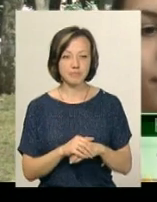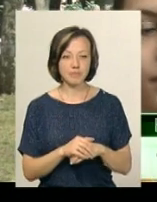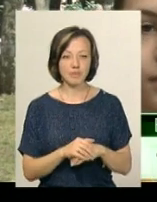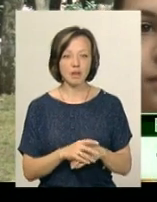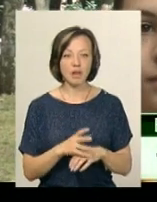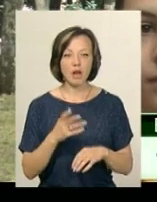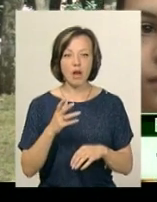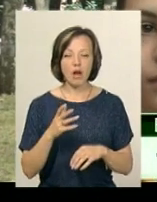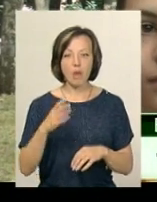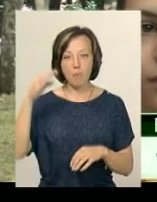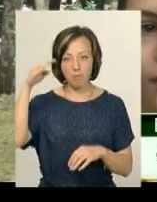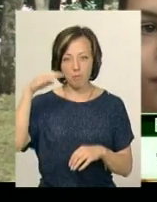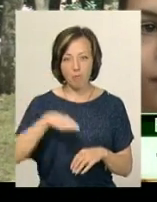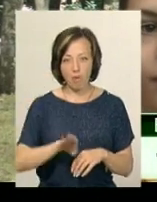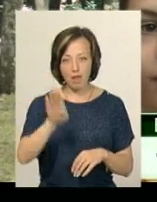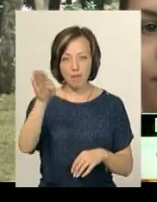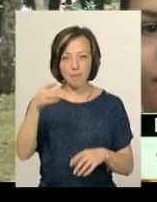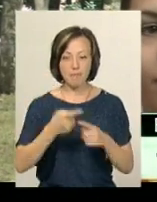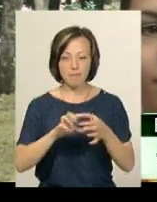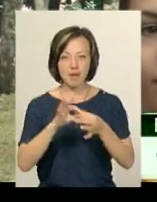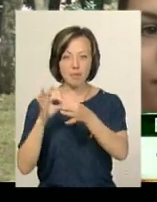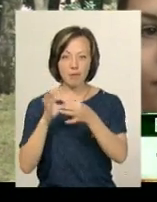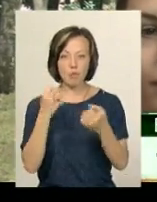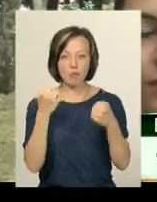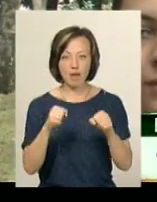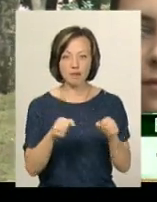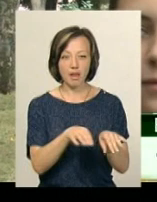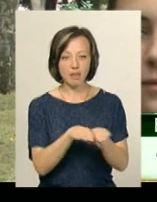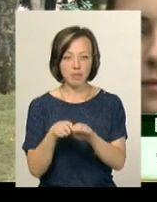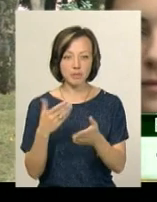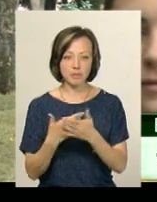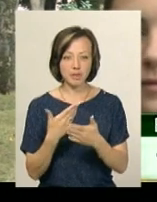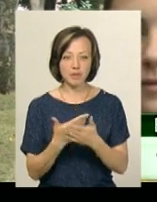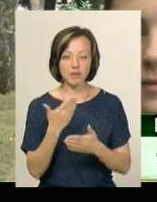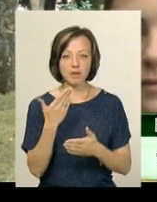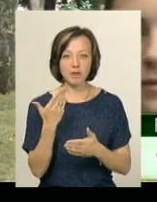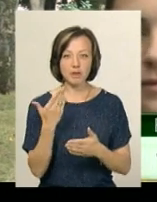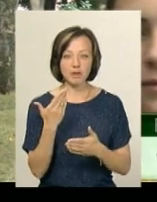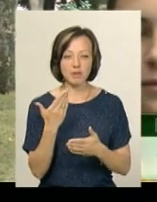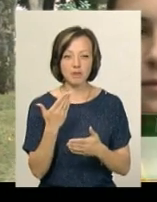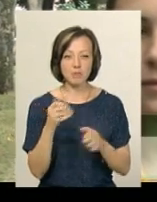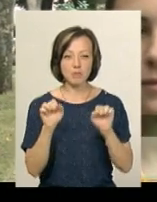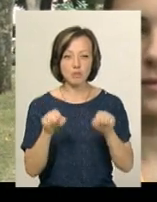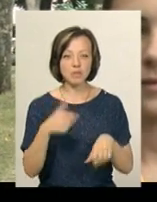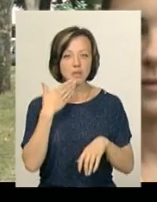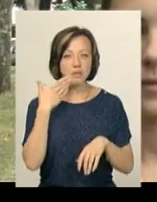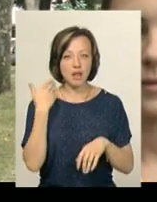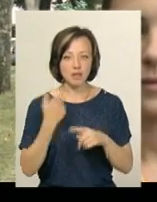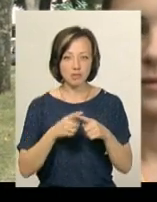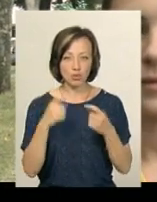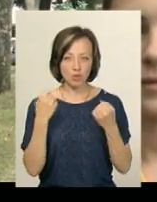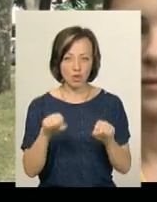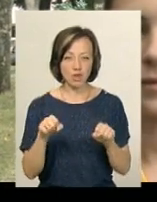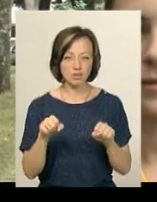використовується, щоб подолати такі етапи. От, наприклад, якщо ви в яру, то ви можете з легкістю це подолати.